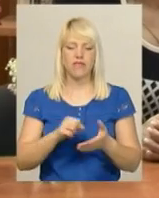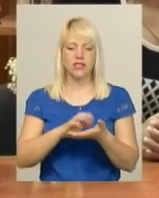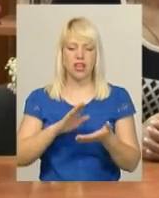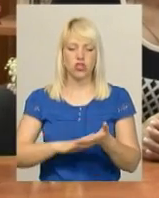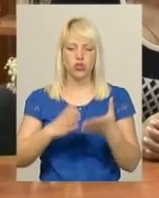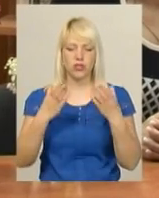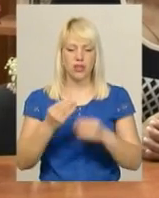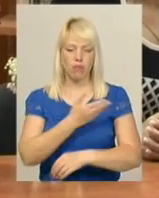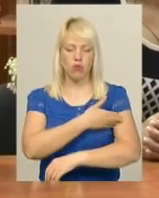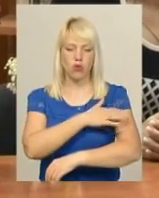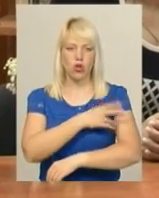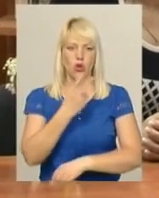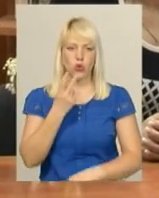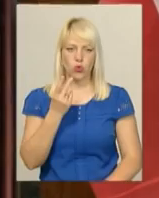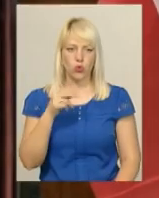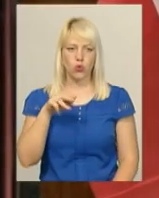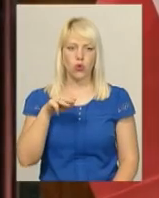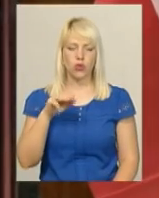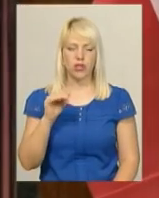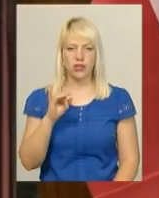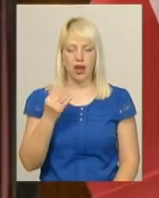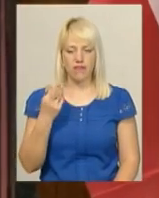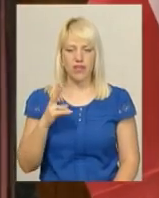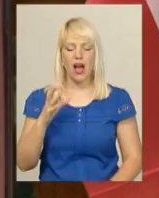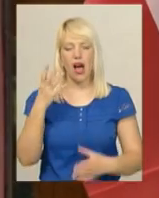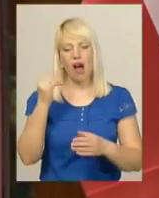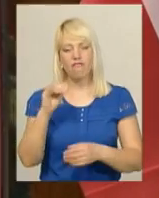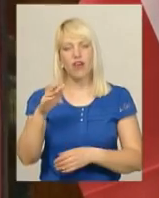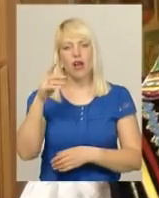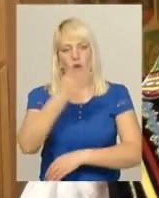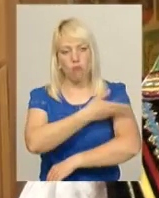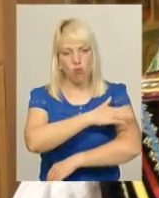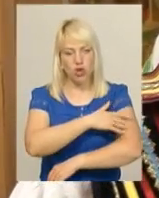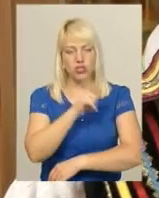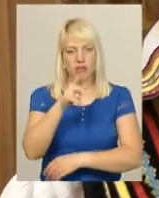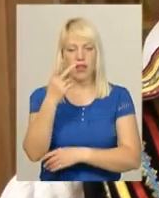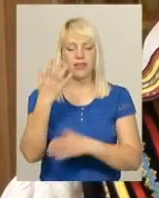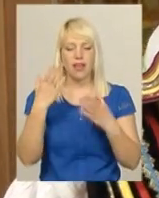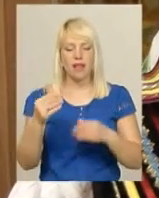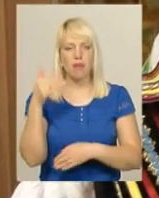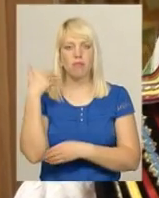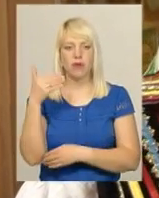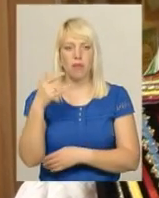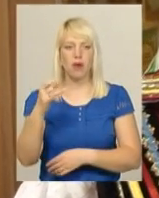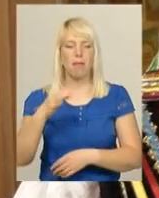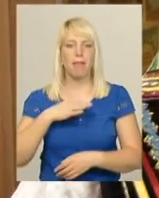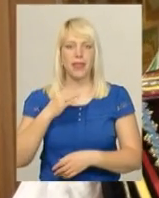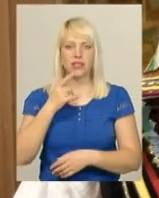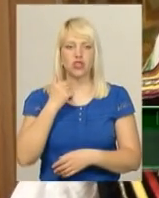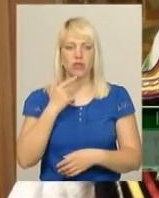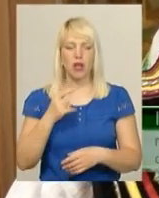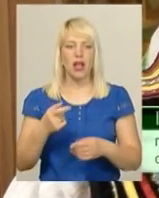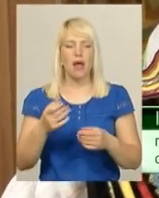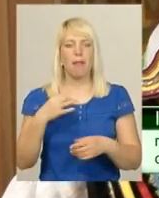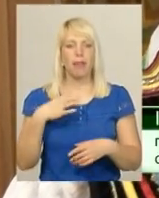травня у Польщі відзначають День прапора, що має два кольори – білий та червоний. «Білий кольор завжди означав чистоту, і